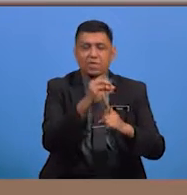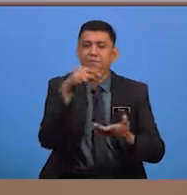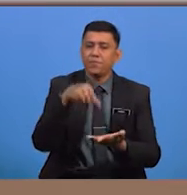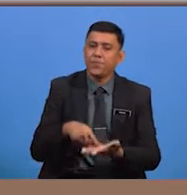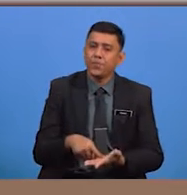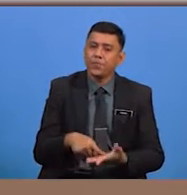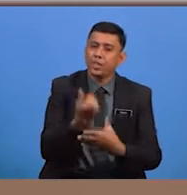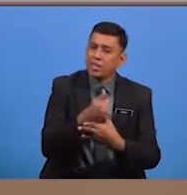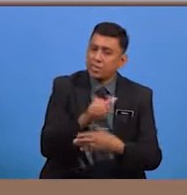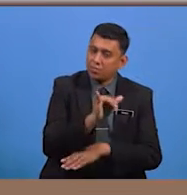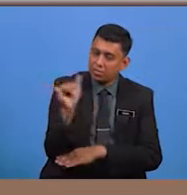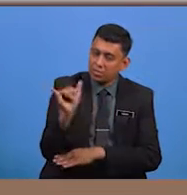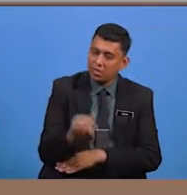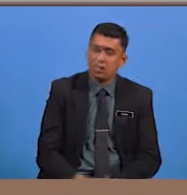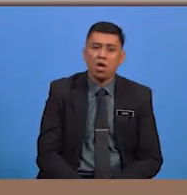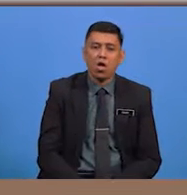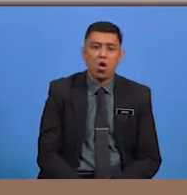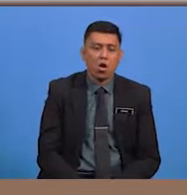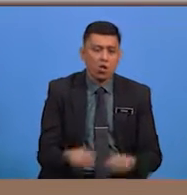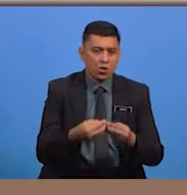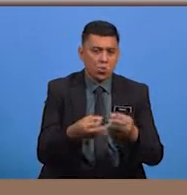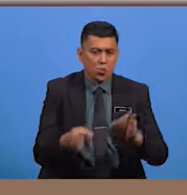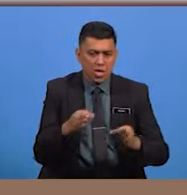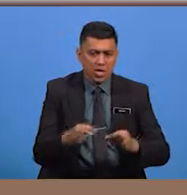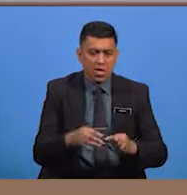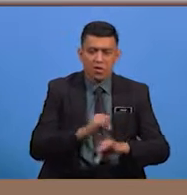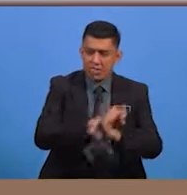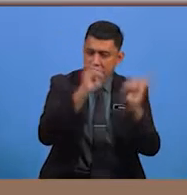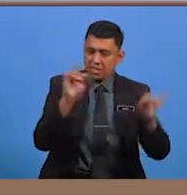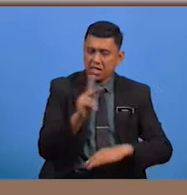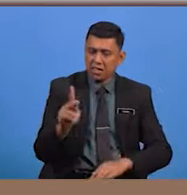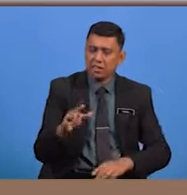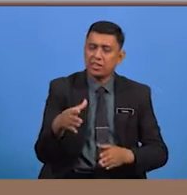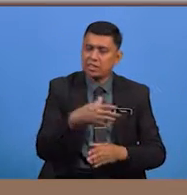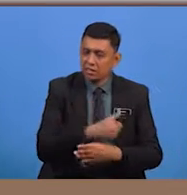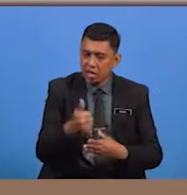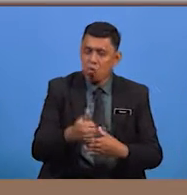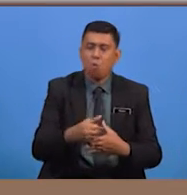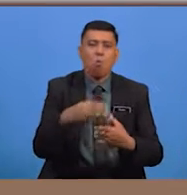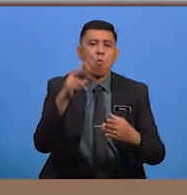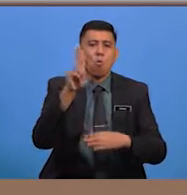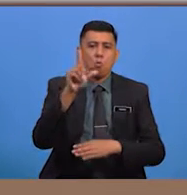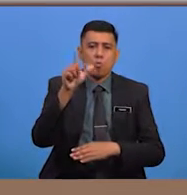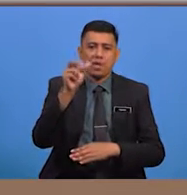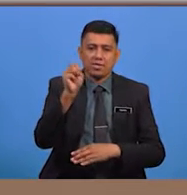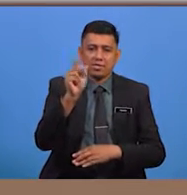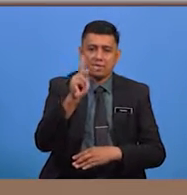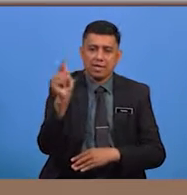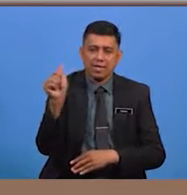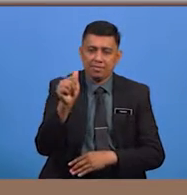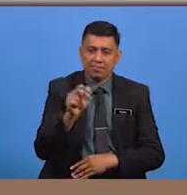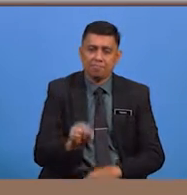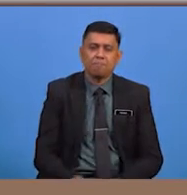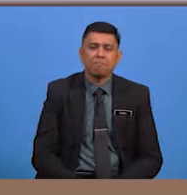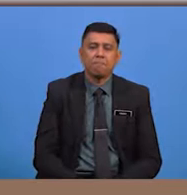Antaranya ialah huraikan, jelaskan atau ulaskan Cikgu akan terangkan dengan